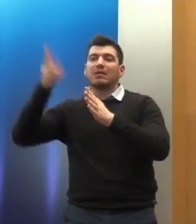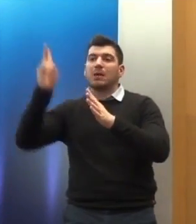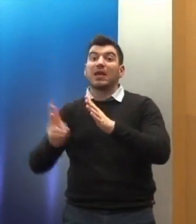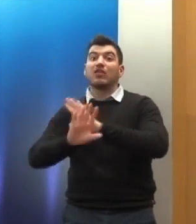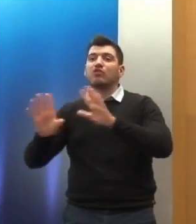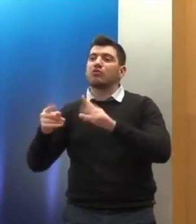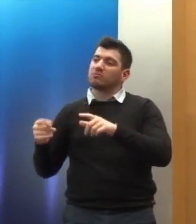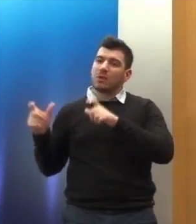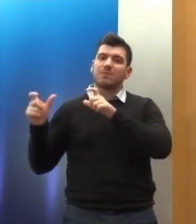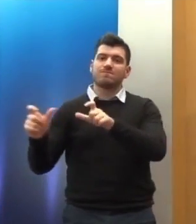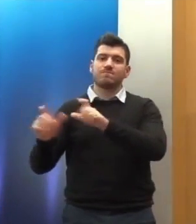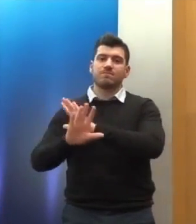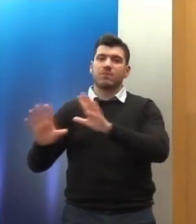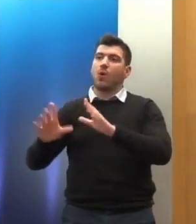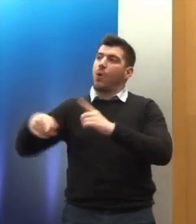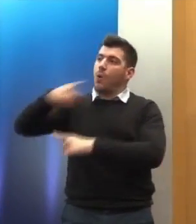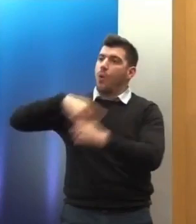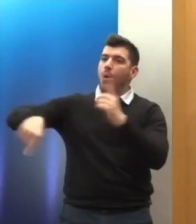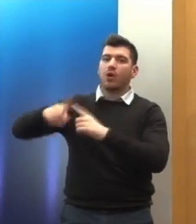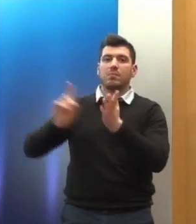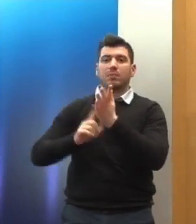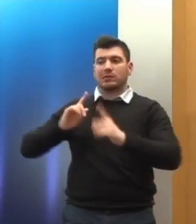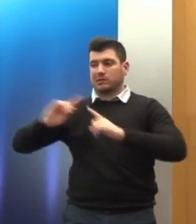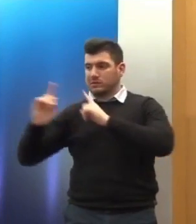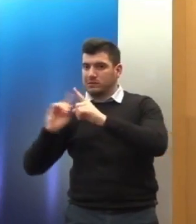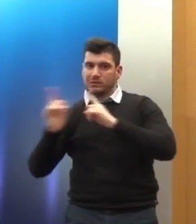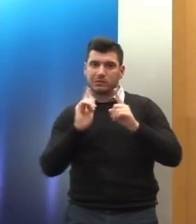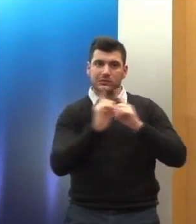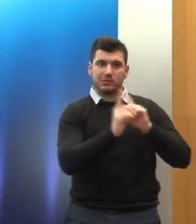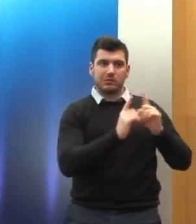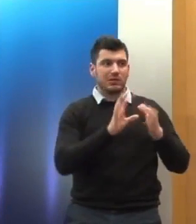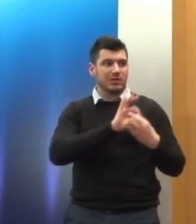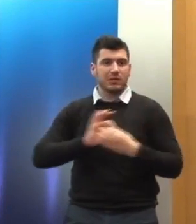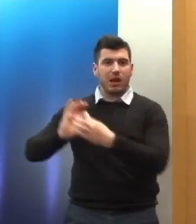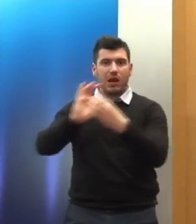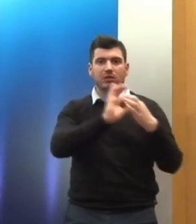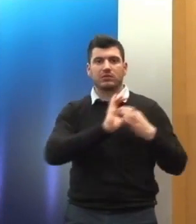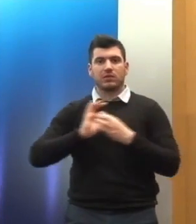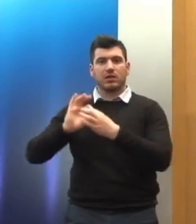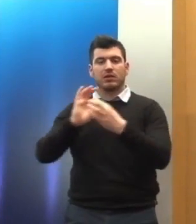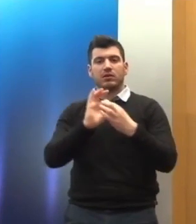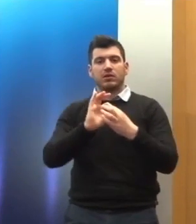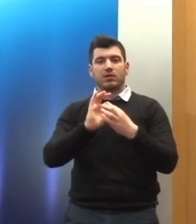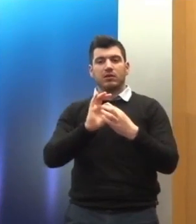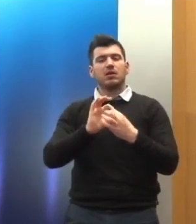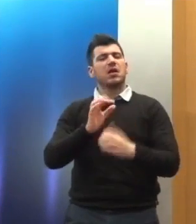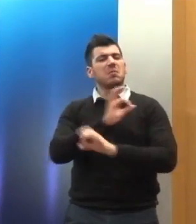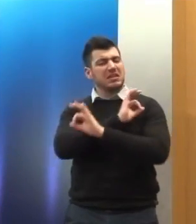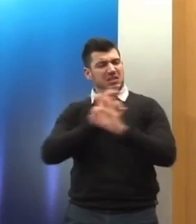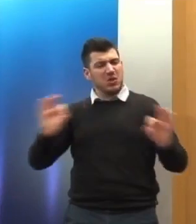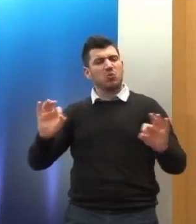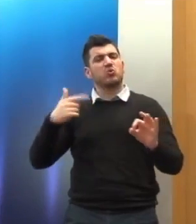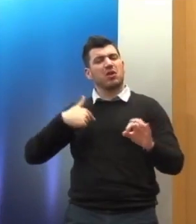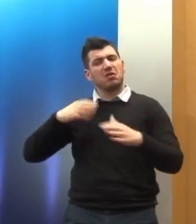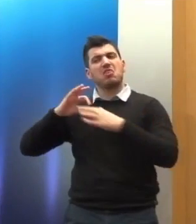σε συνεννόηση. Με την κυρία Δημητρίου συνεργαστήκαμε σε αυτό το θέμα και είμαι σίγουρος ότι θα συνεχίσει να